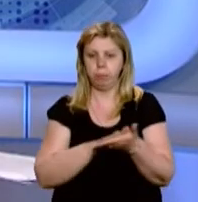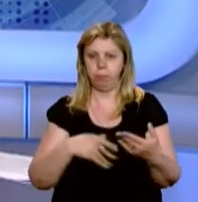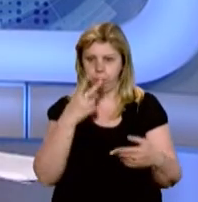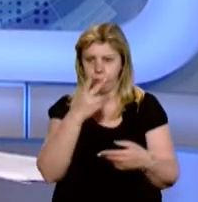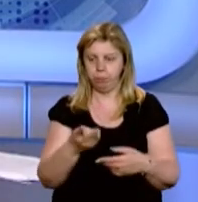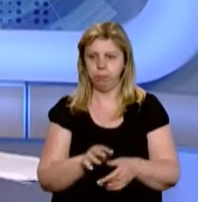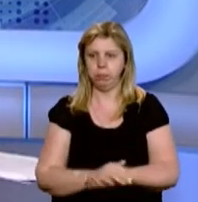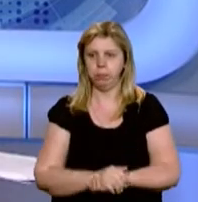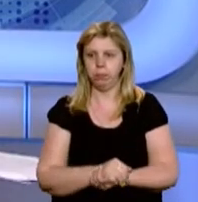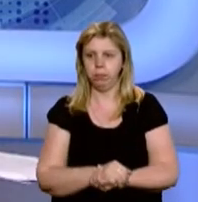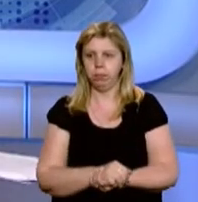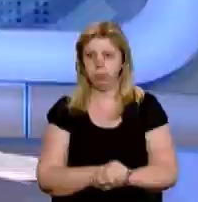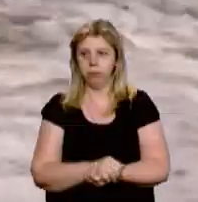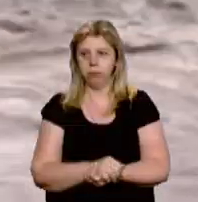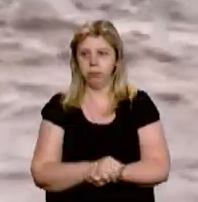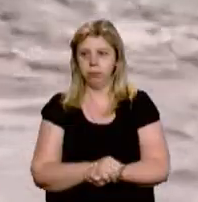ми розкажемо про таке.